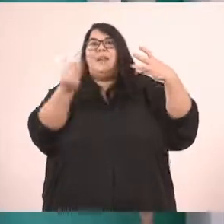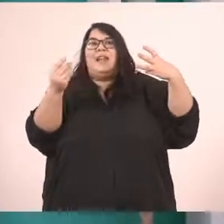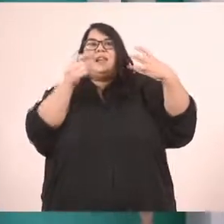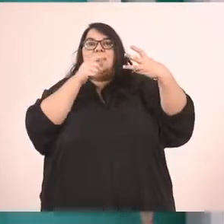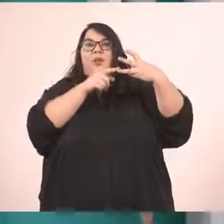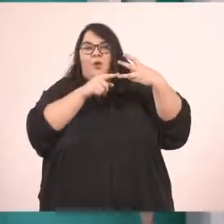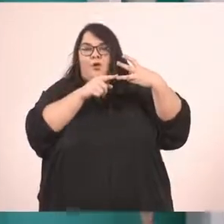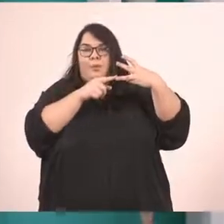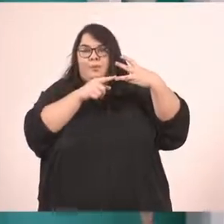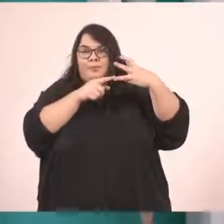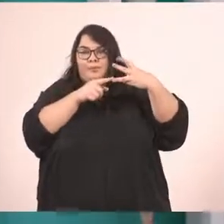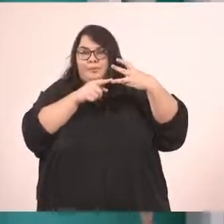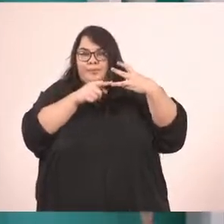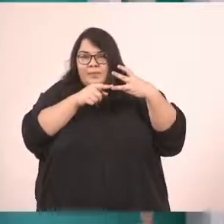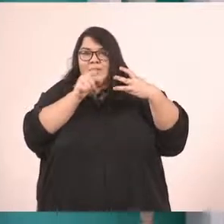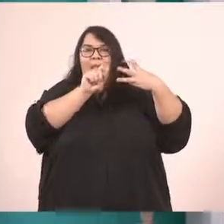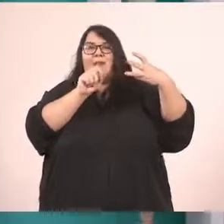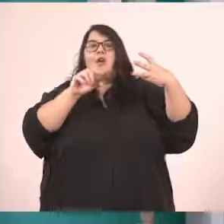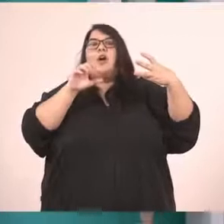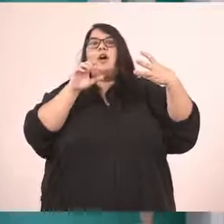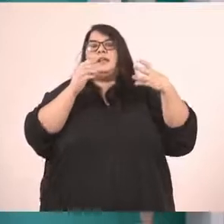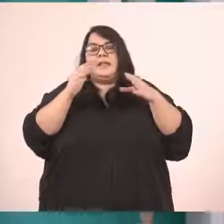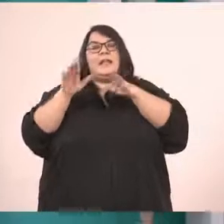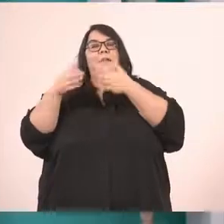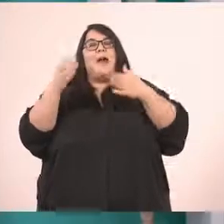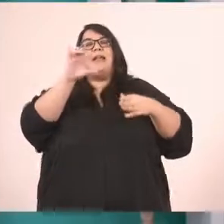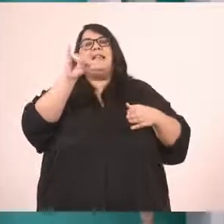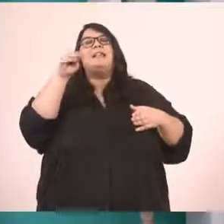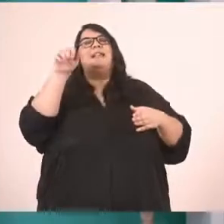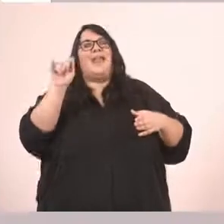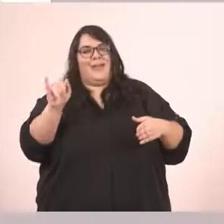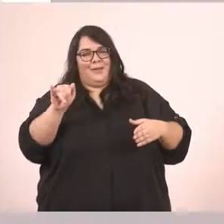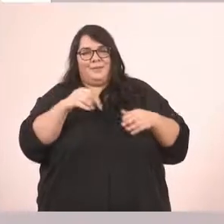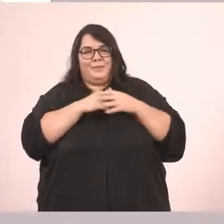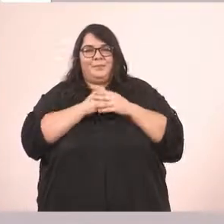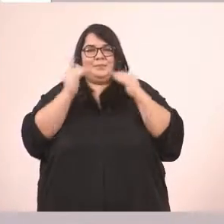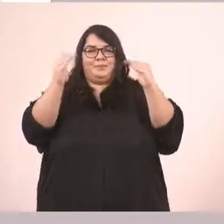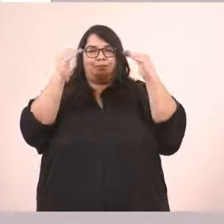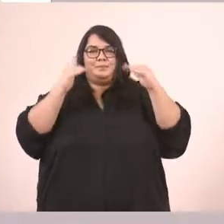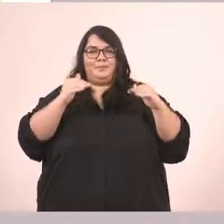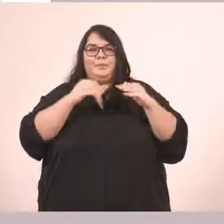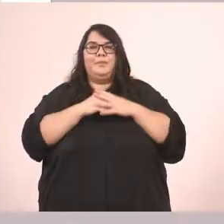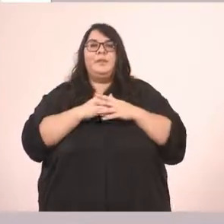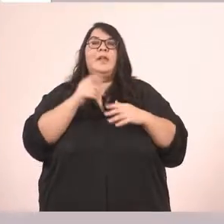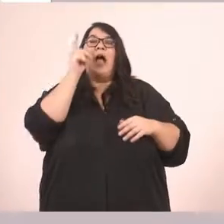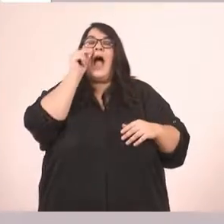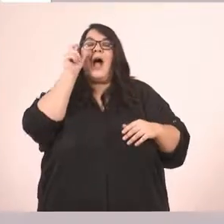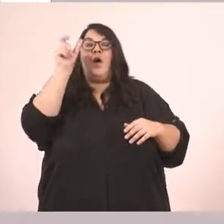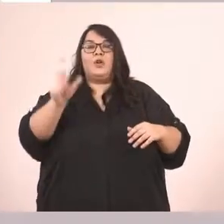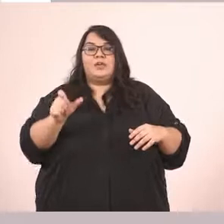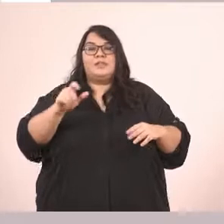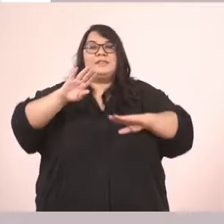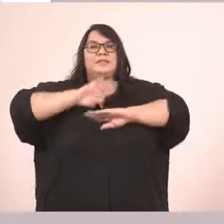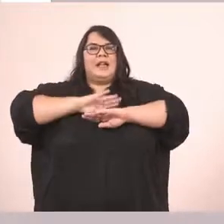αριθμού. Και γράφω το είναι. Πολύ ωραία. Πάμε παρακάτω. Ο στράτος.